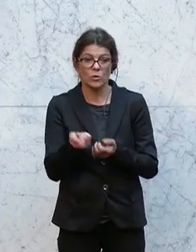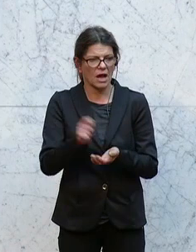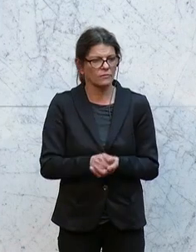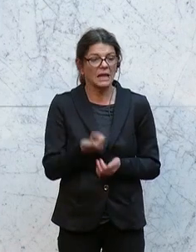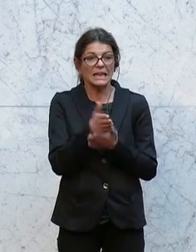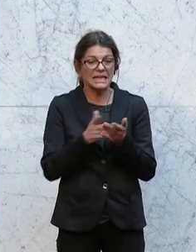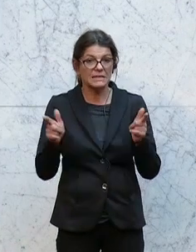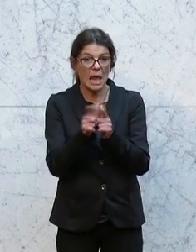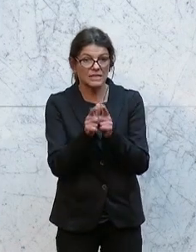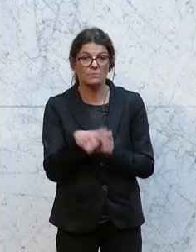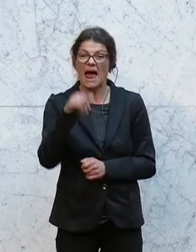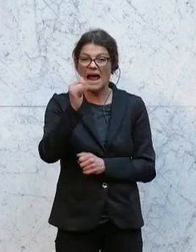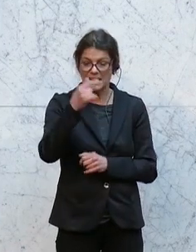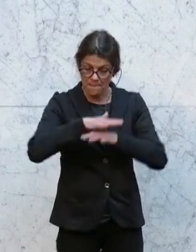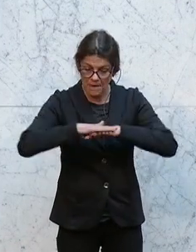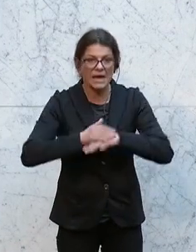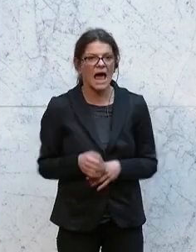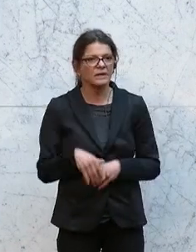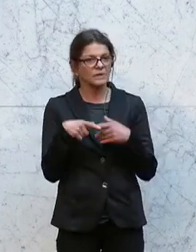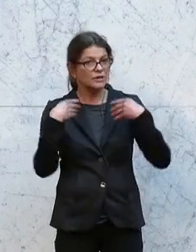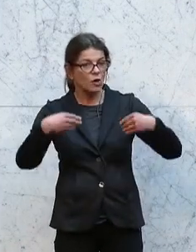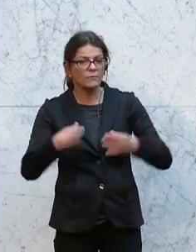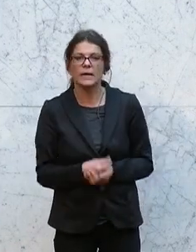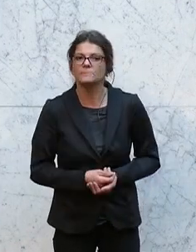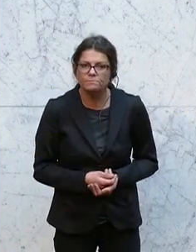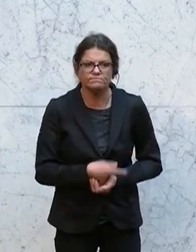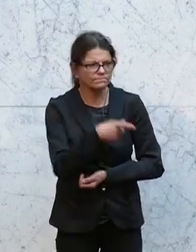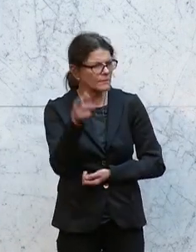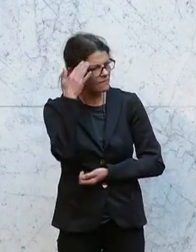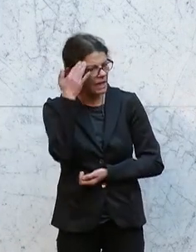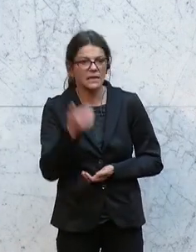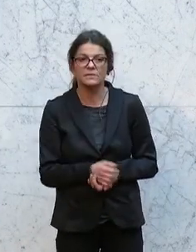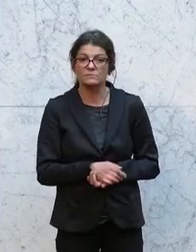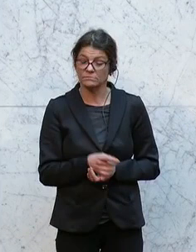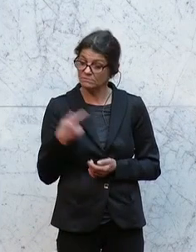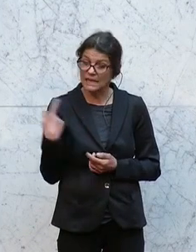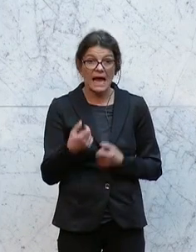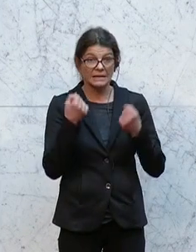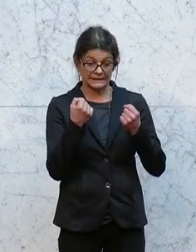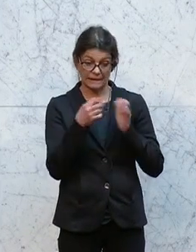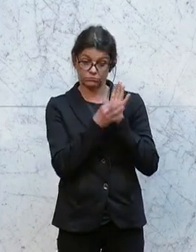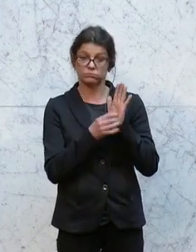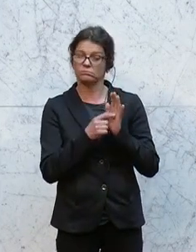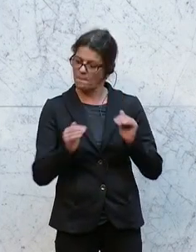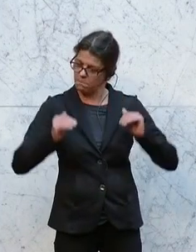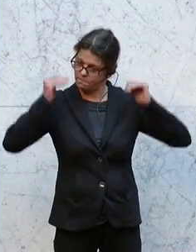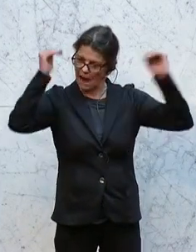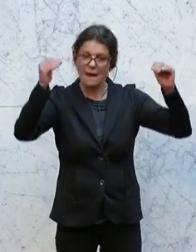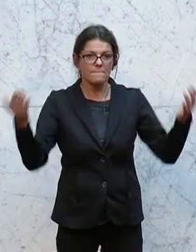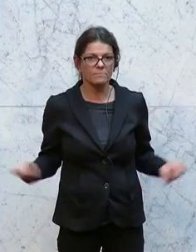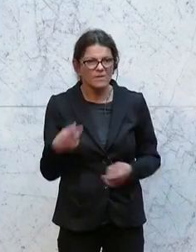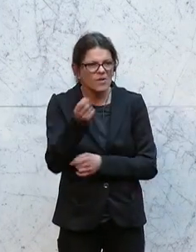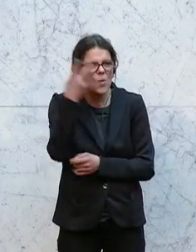Dienstleistung im IT-Bereich, eine Software, dann wissen Sie, dass das den höchsten Sicherheitskriterien entspricht. Und das ist ein